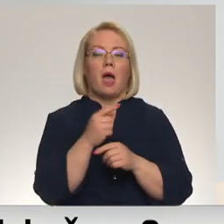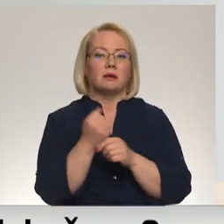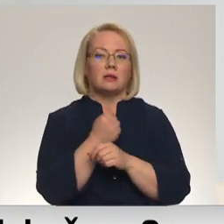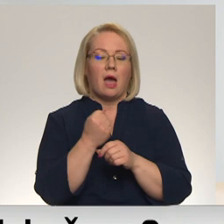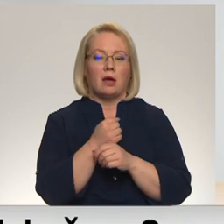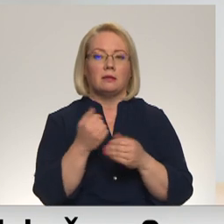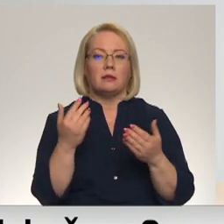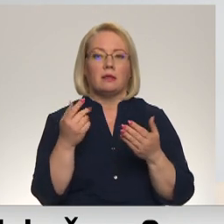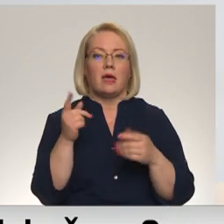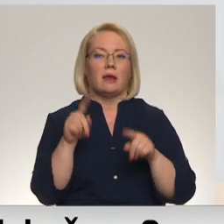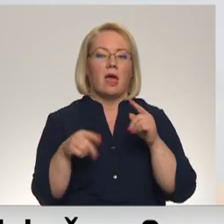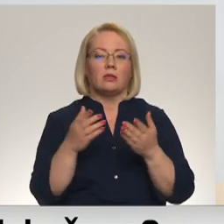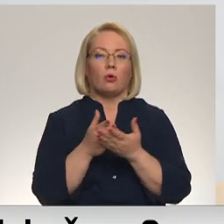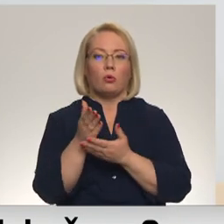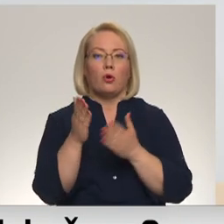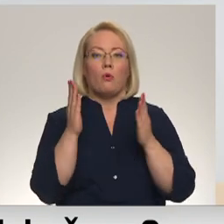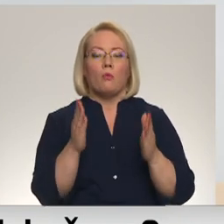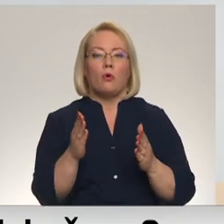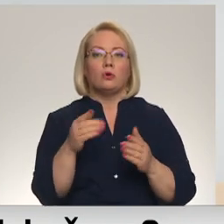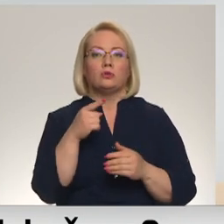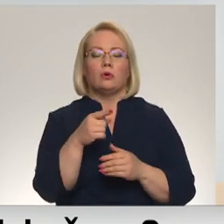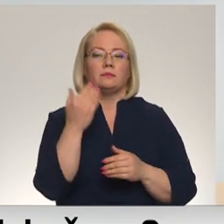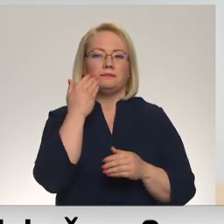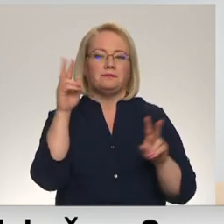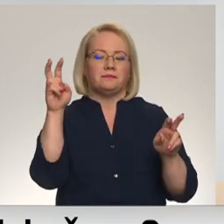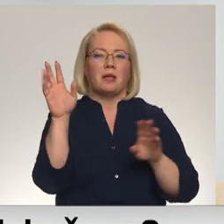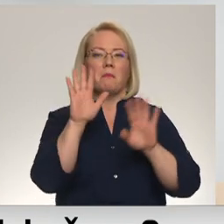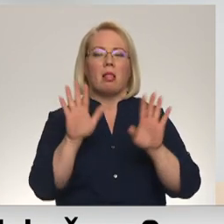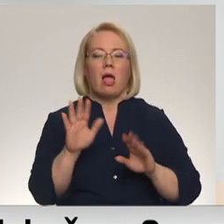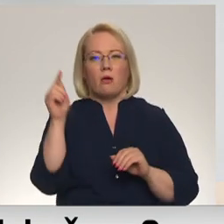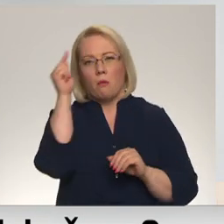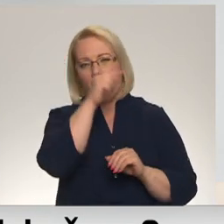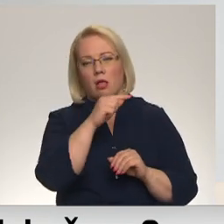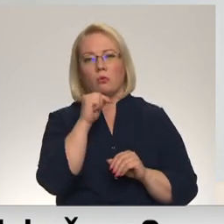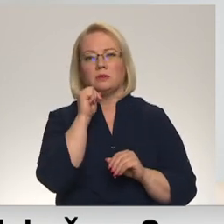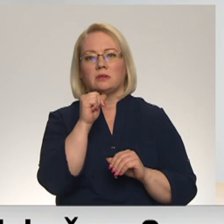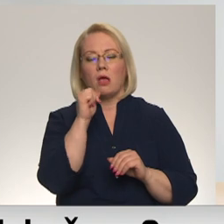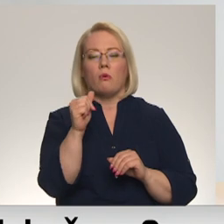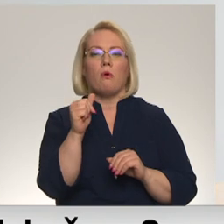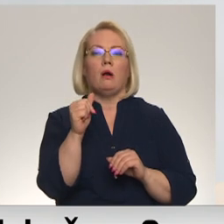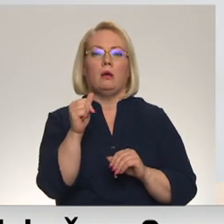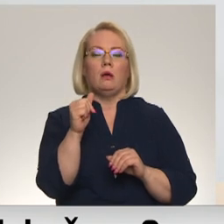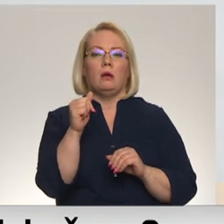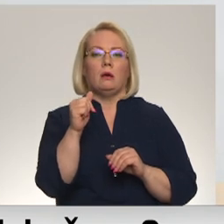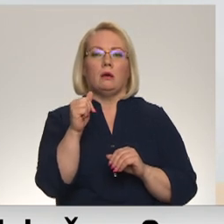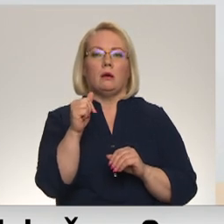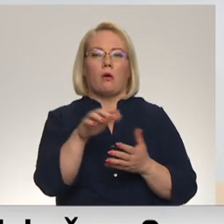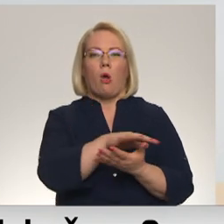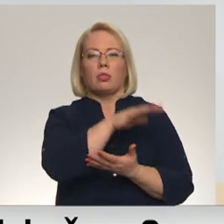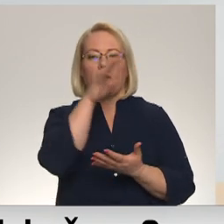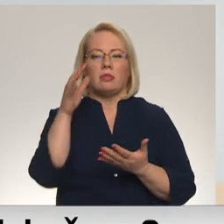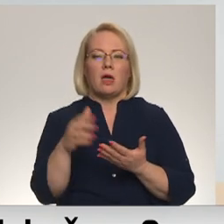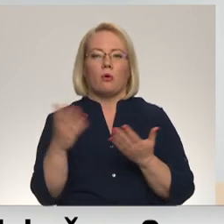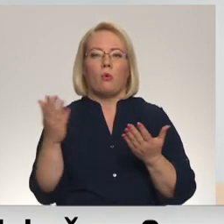iet un līdz ar to viņš iesanotiem saucamo pelēko melno zaļo kontēneru masas, kas aiziet uz